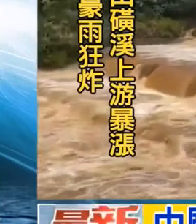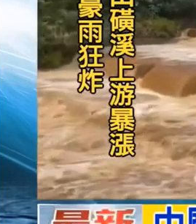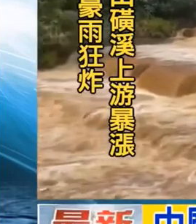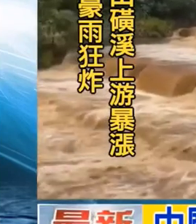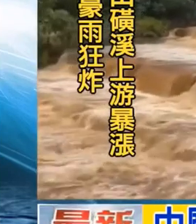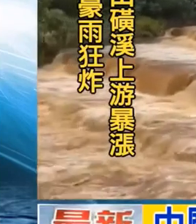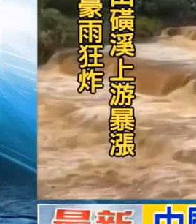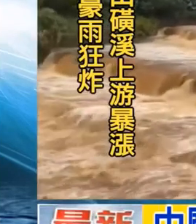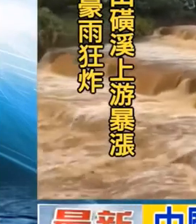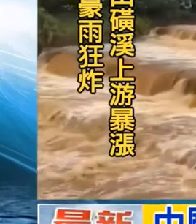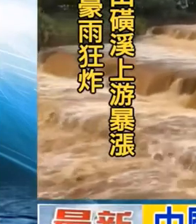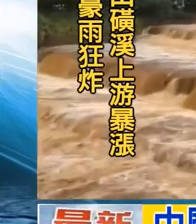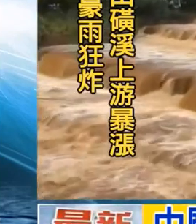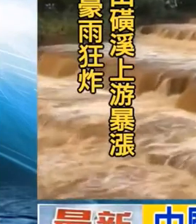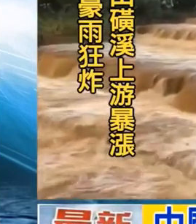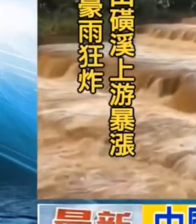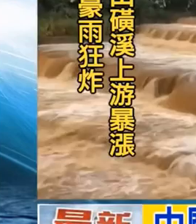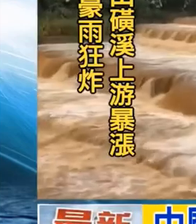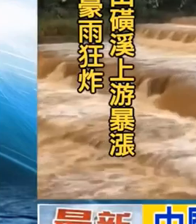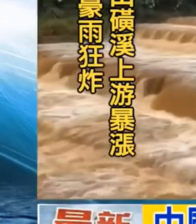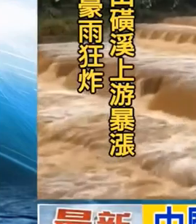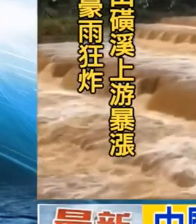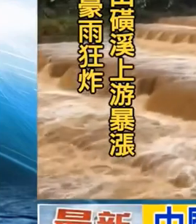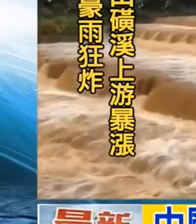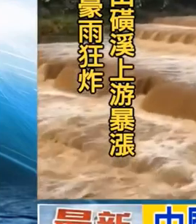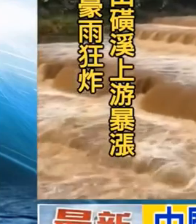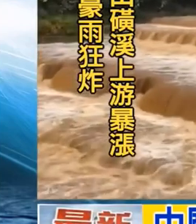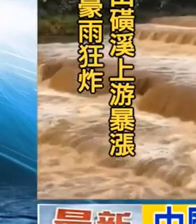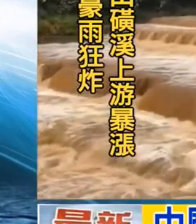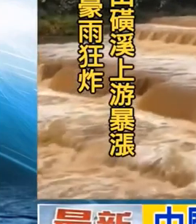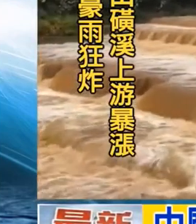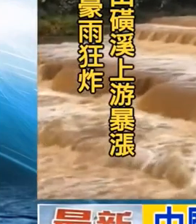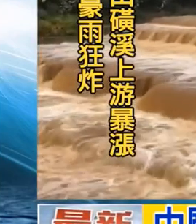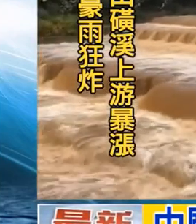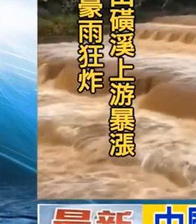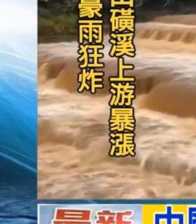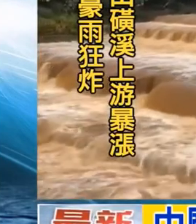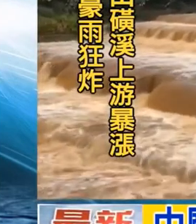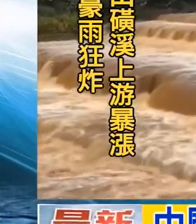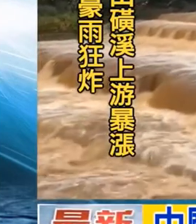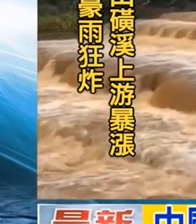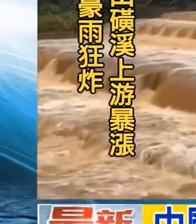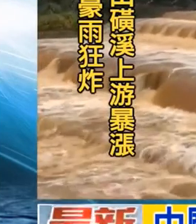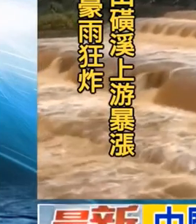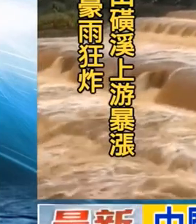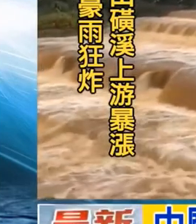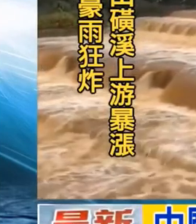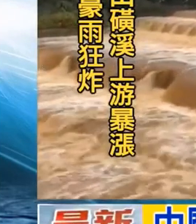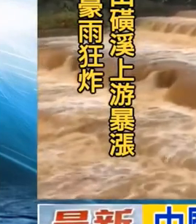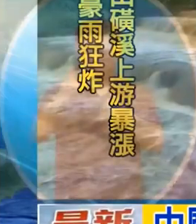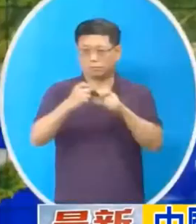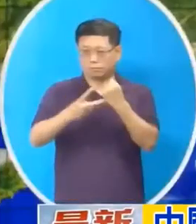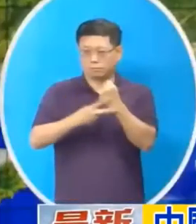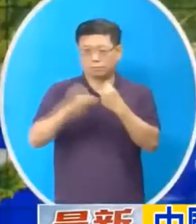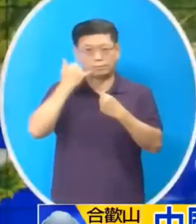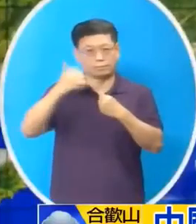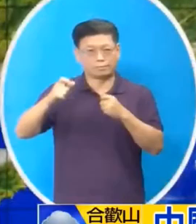山区要提醒的是十六线市还是在豪大雨的特曝范围台风的最新动态我们来掌握气象局的说明